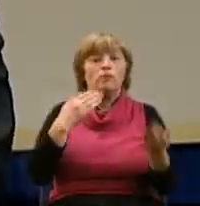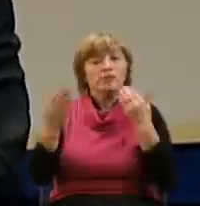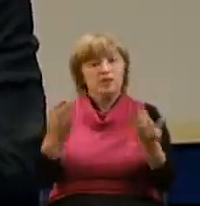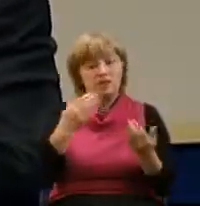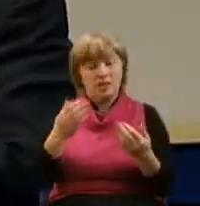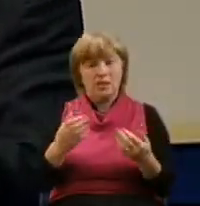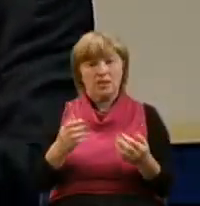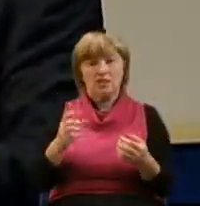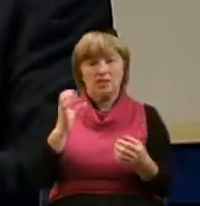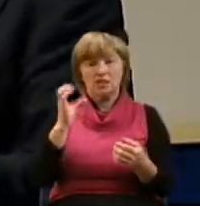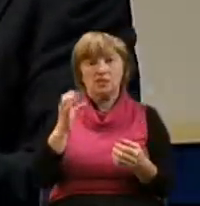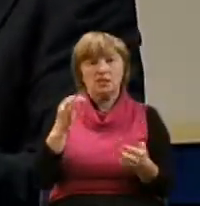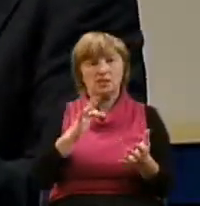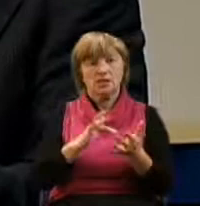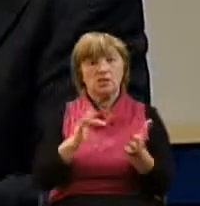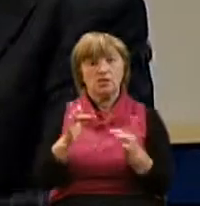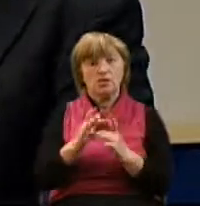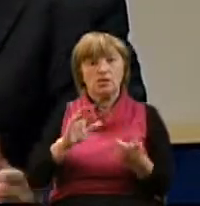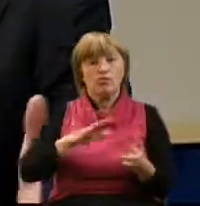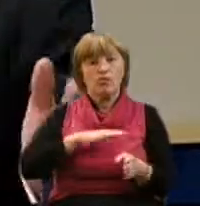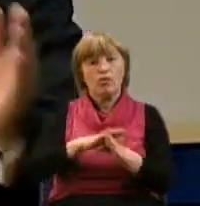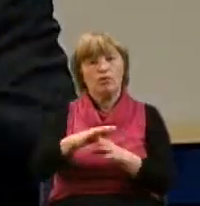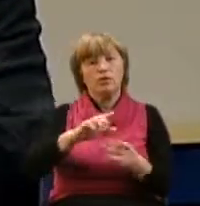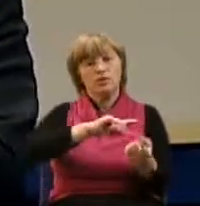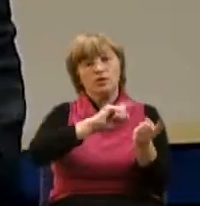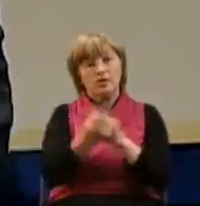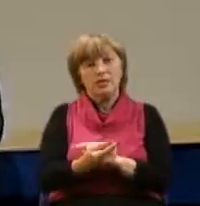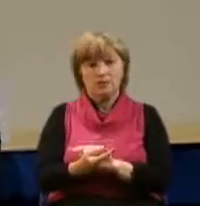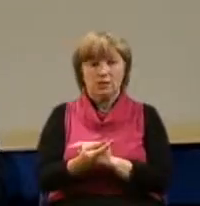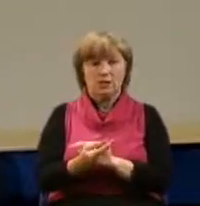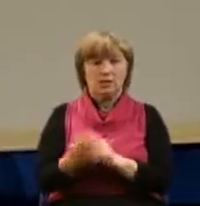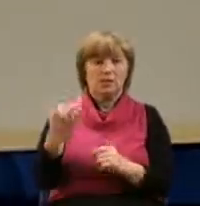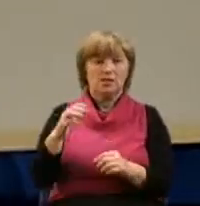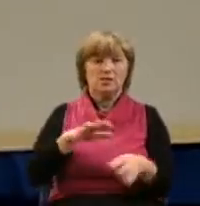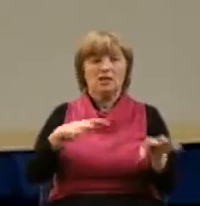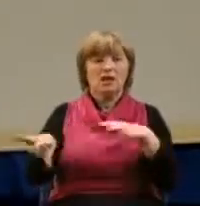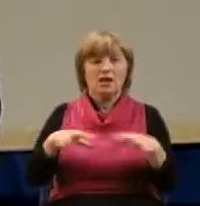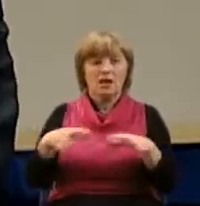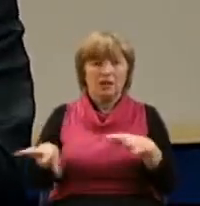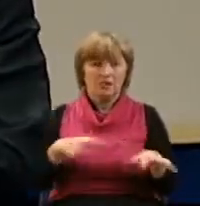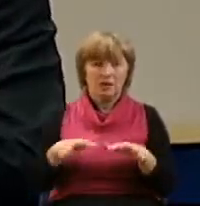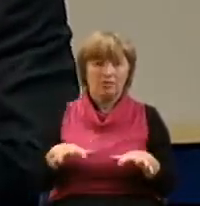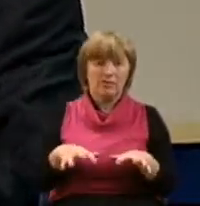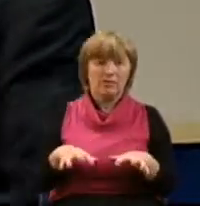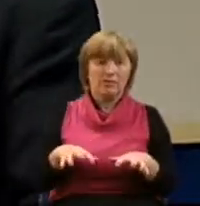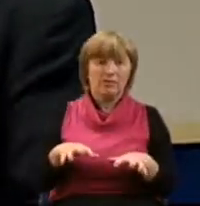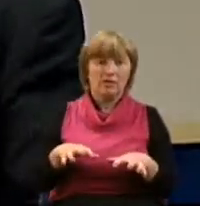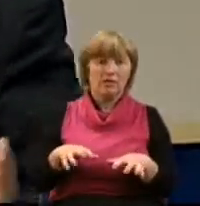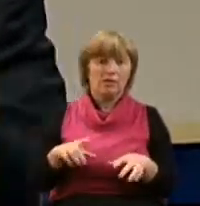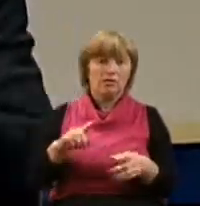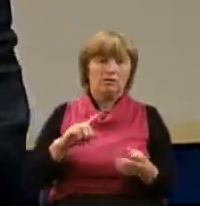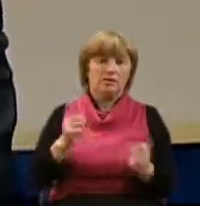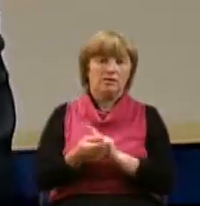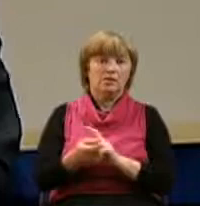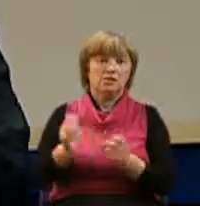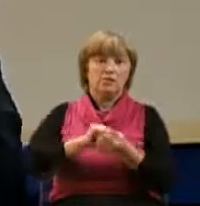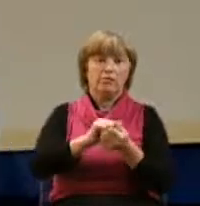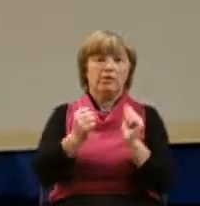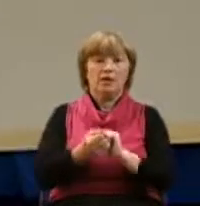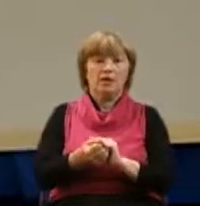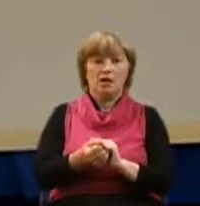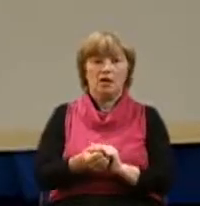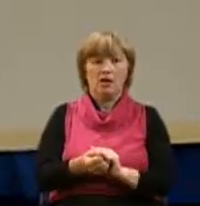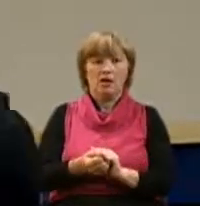полностью изменили его. И из трости, из тростинки колеблемой он превратился в Петра,